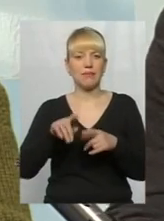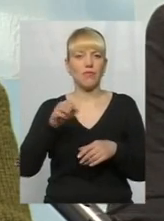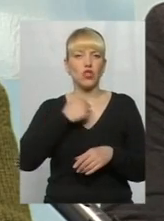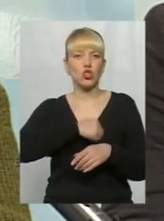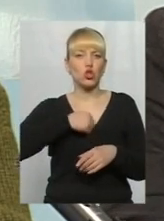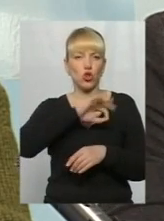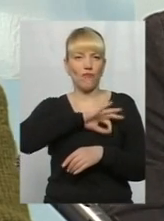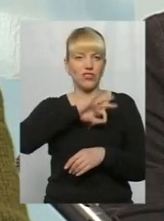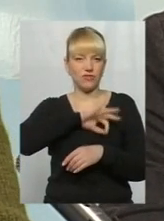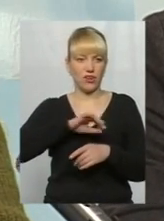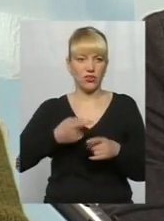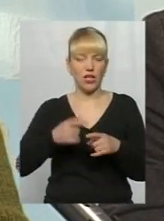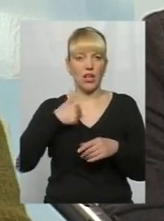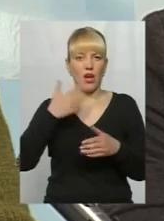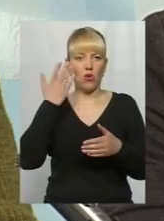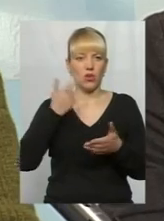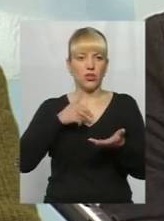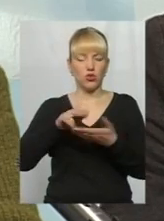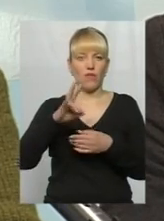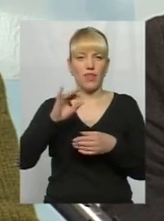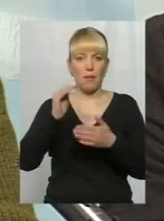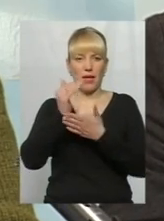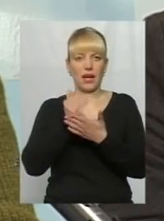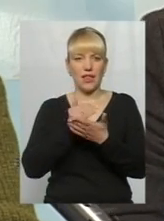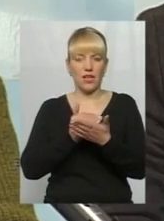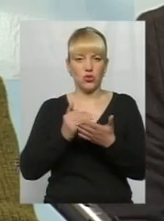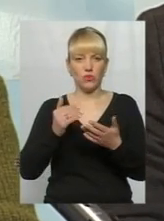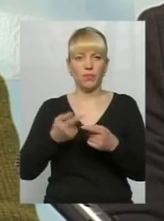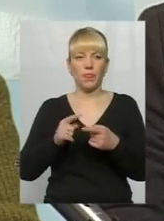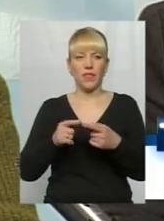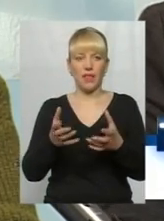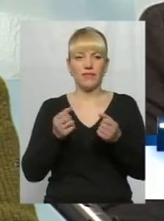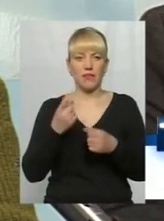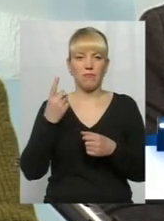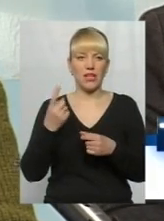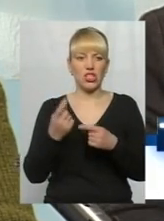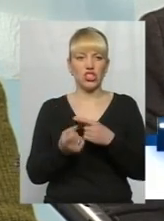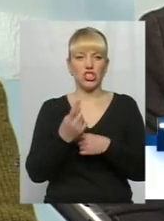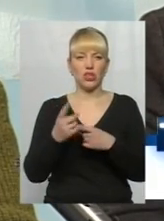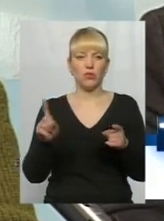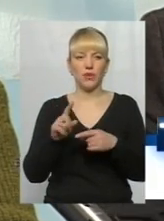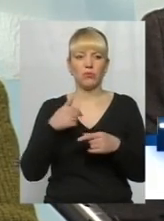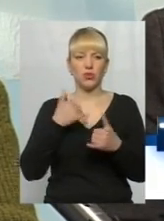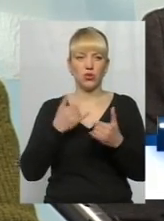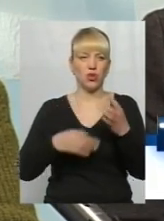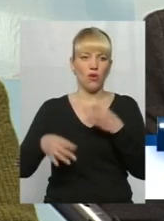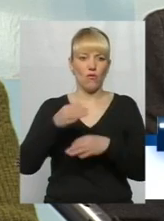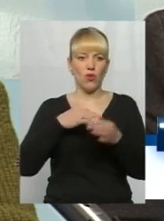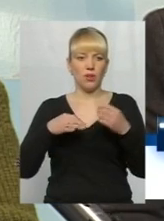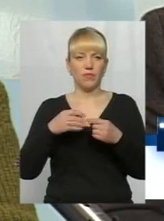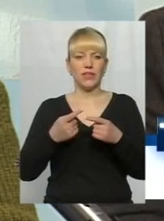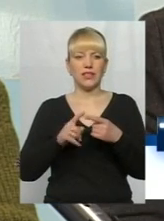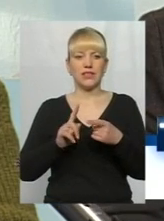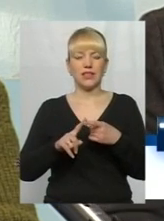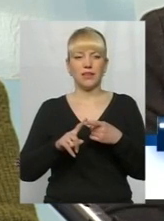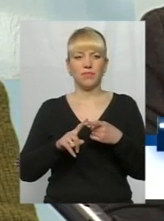відтягуємо цей момент. Я коли йшов на передачу, я взяв це перше джело, яке ми зараз обговорюємо, це